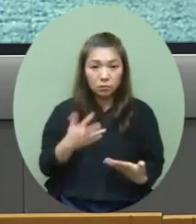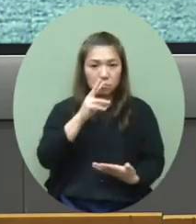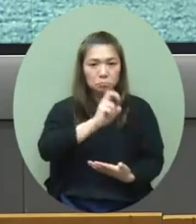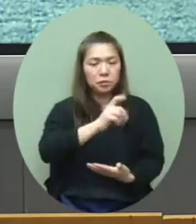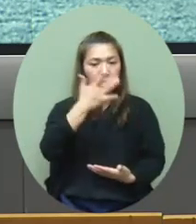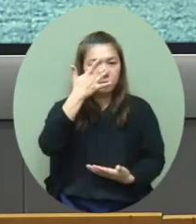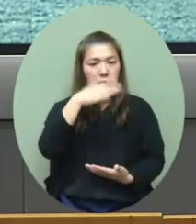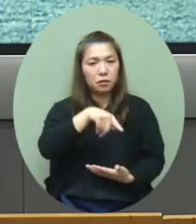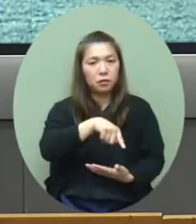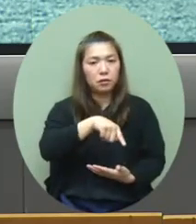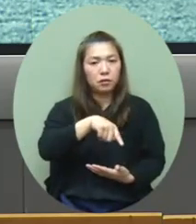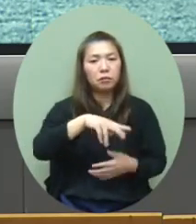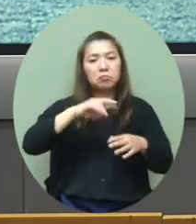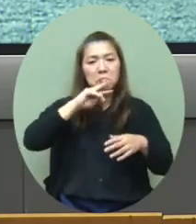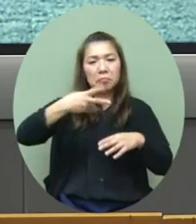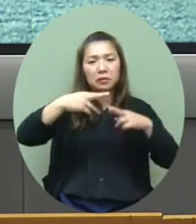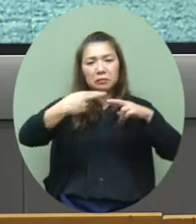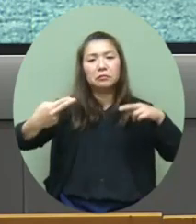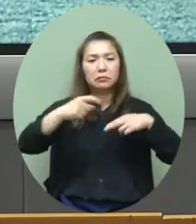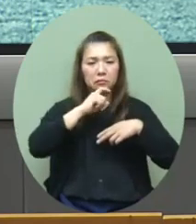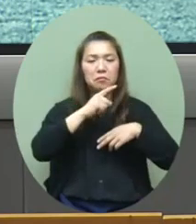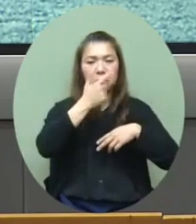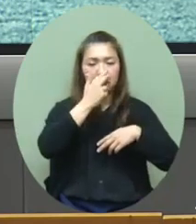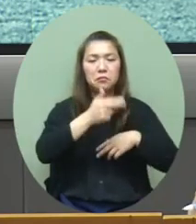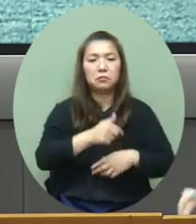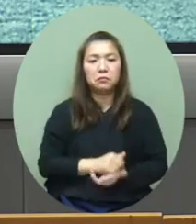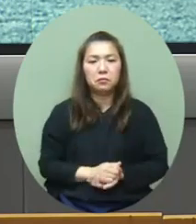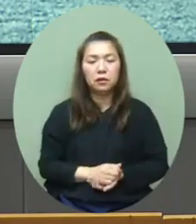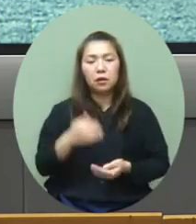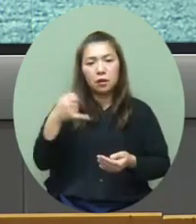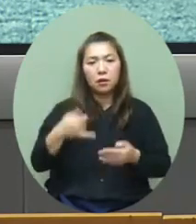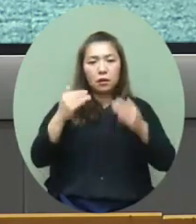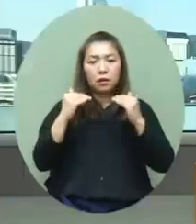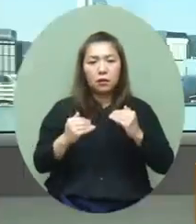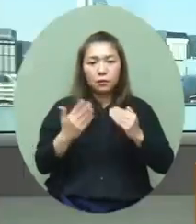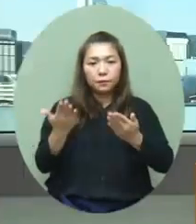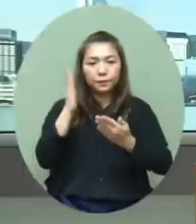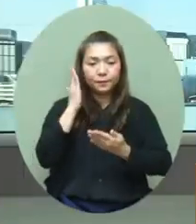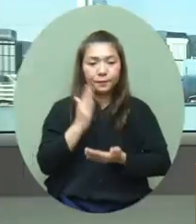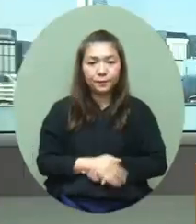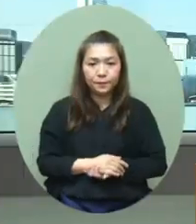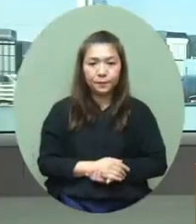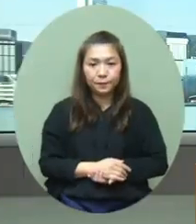見到他們最新的可能是變異病毒株下一題這位男士